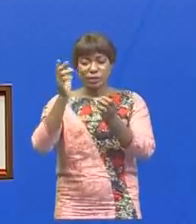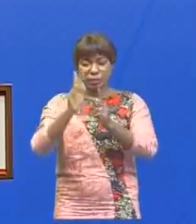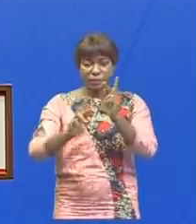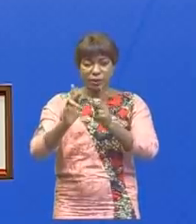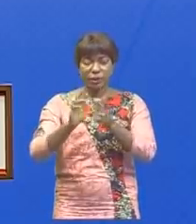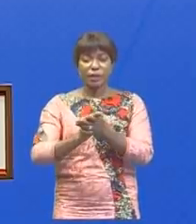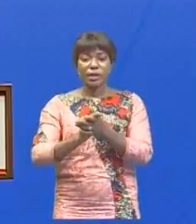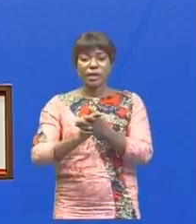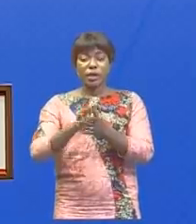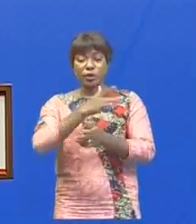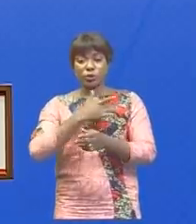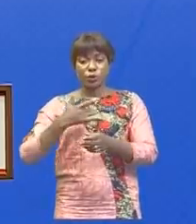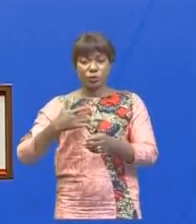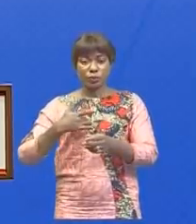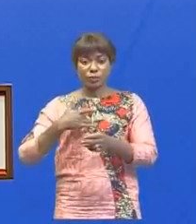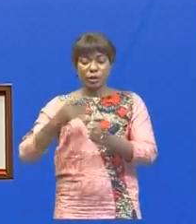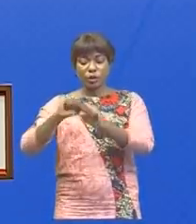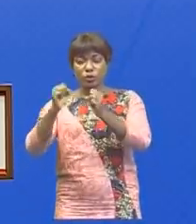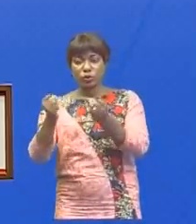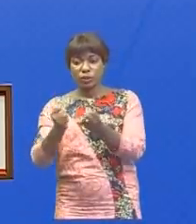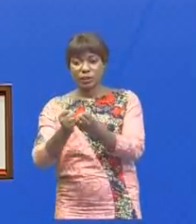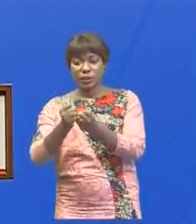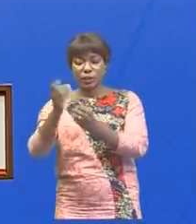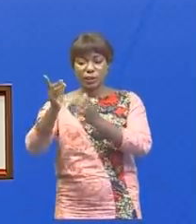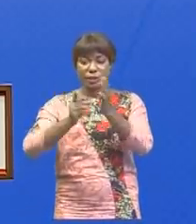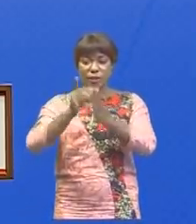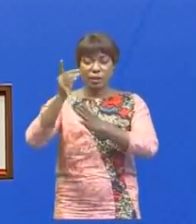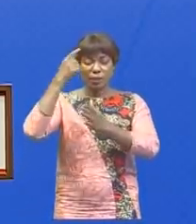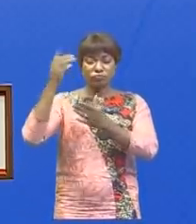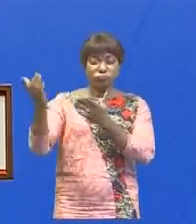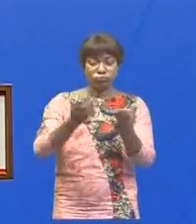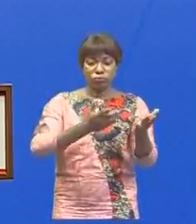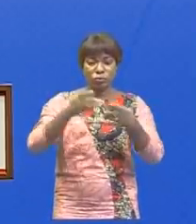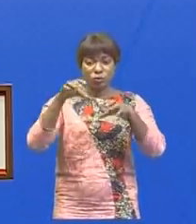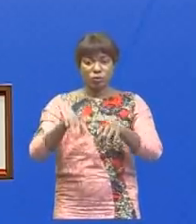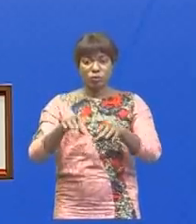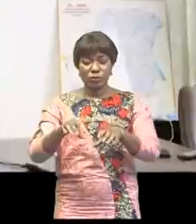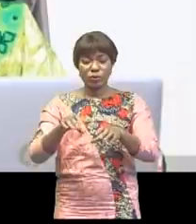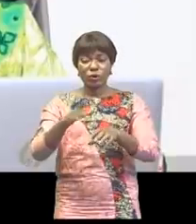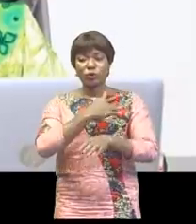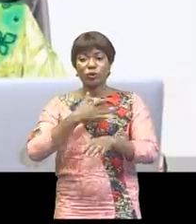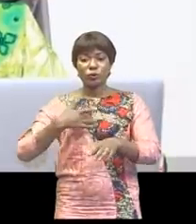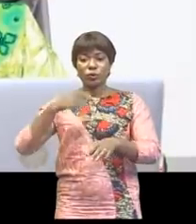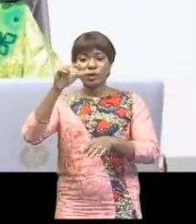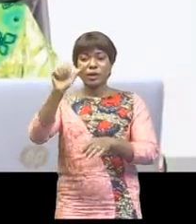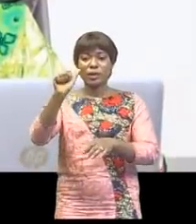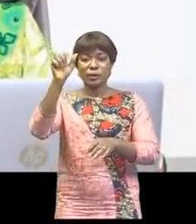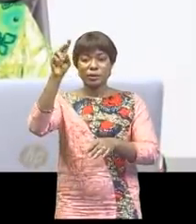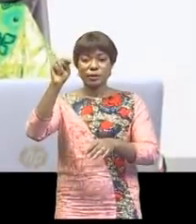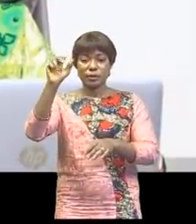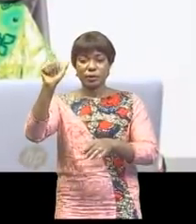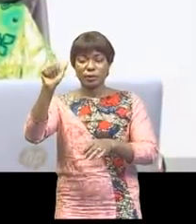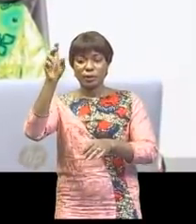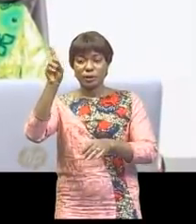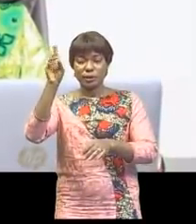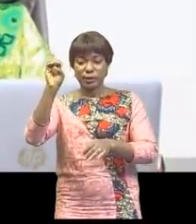Agence nationale pour le développement de l'entrepreneuriat au Congo, en sigle ANADEC, et le second porte sur les